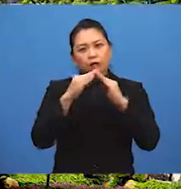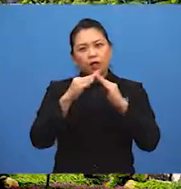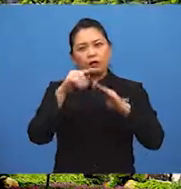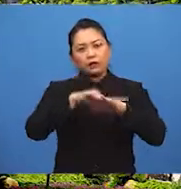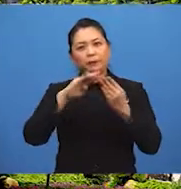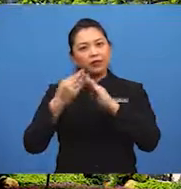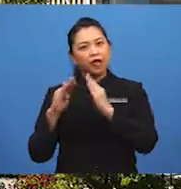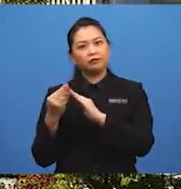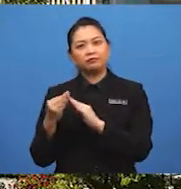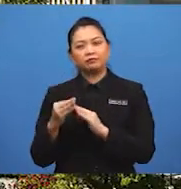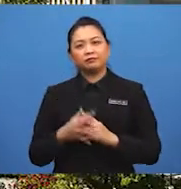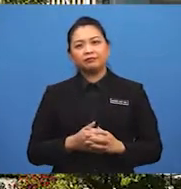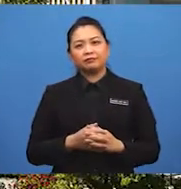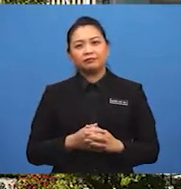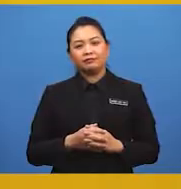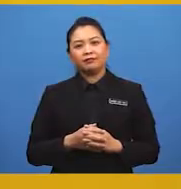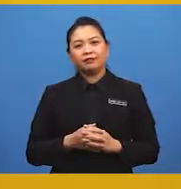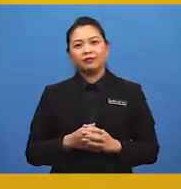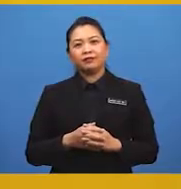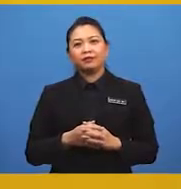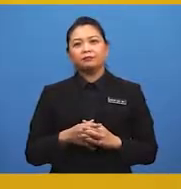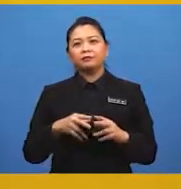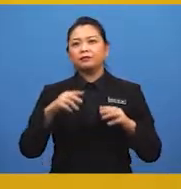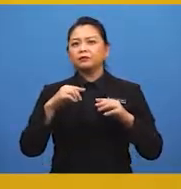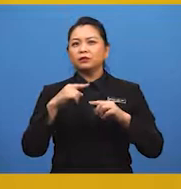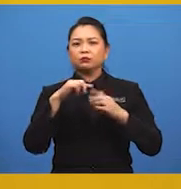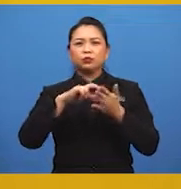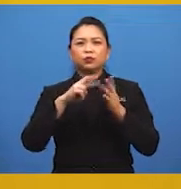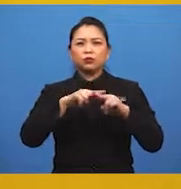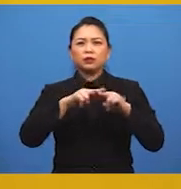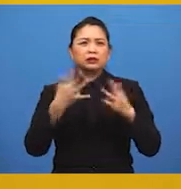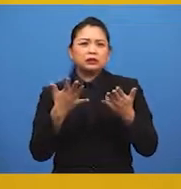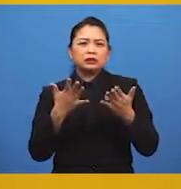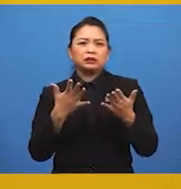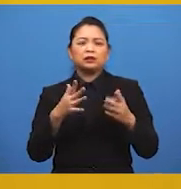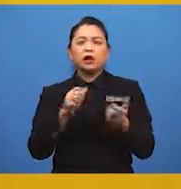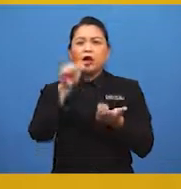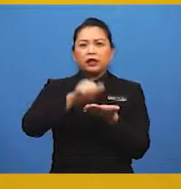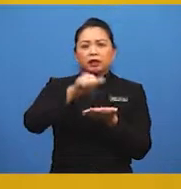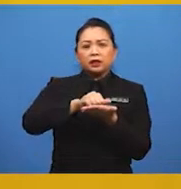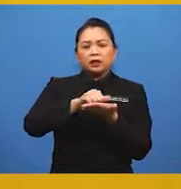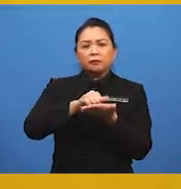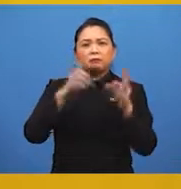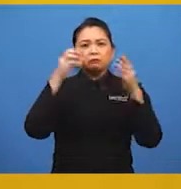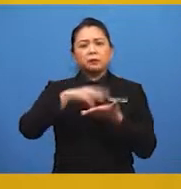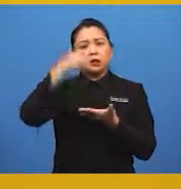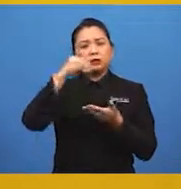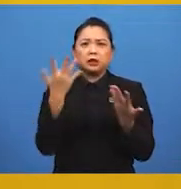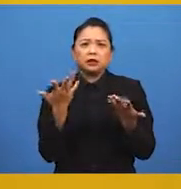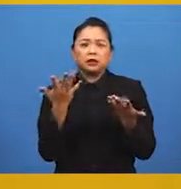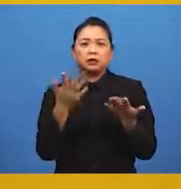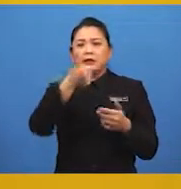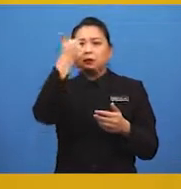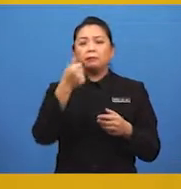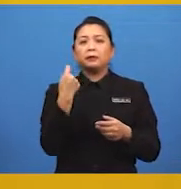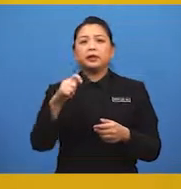bandar. Migrasi penduduk yang tidak mempunyai kelayakan akademik ke bandar menyebabkan mereka